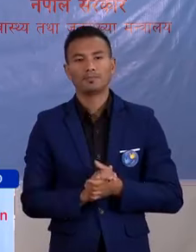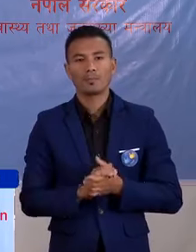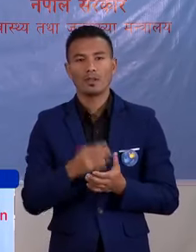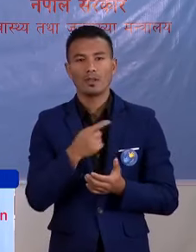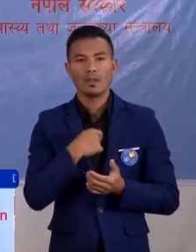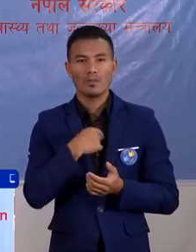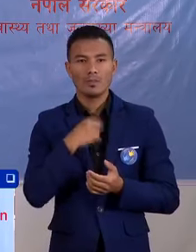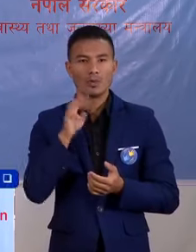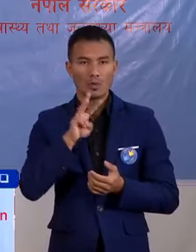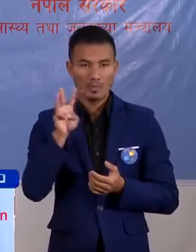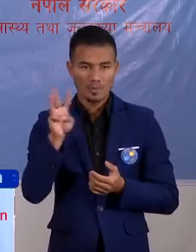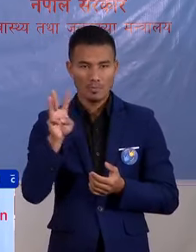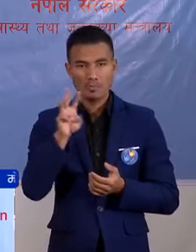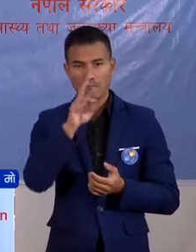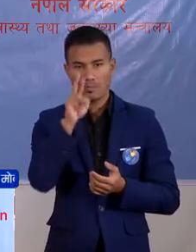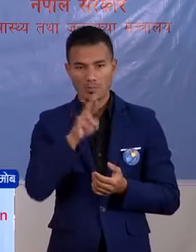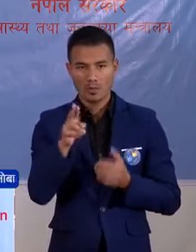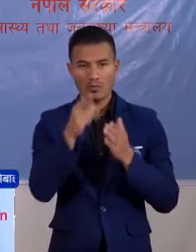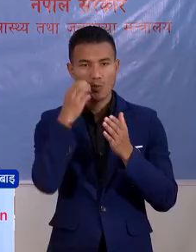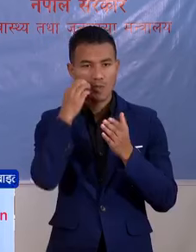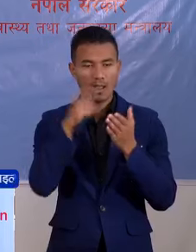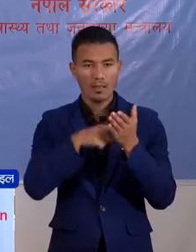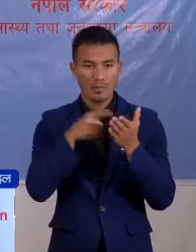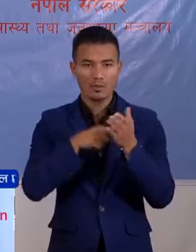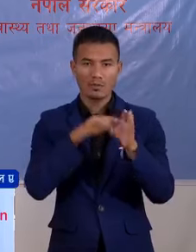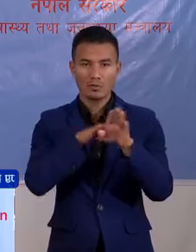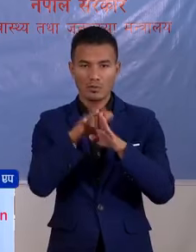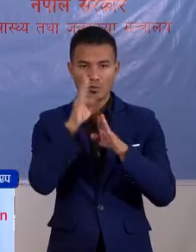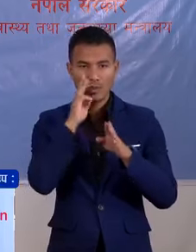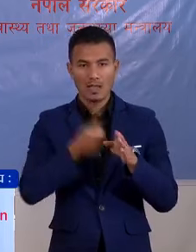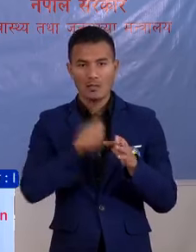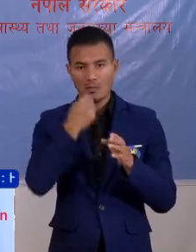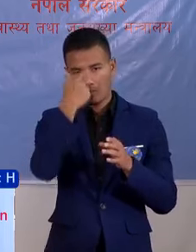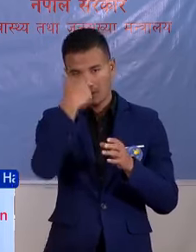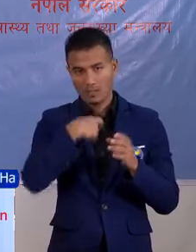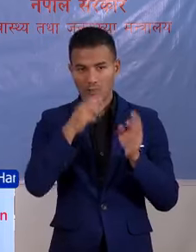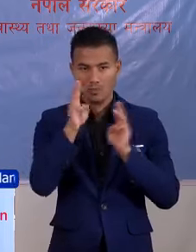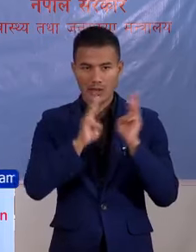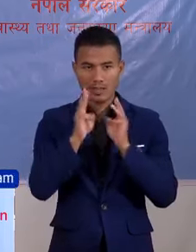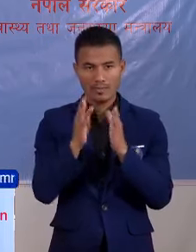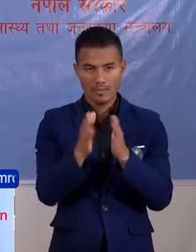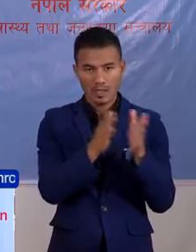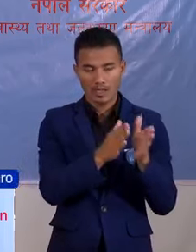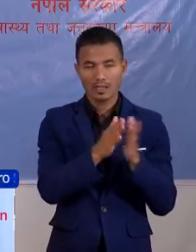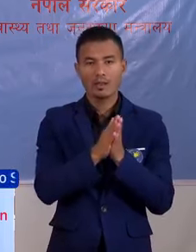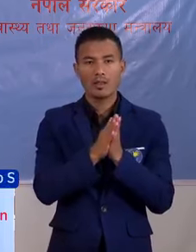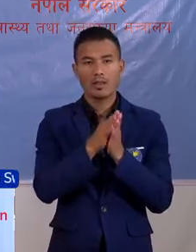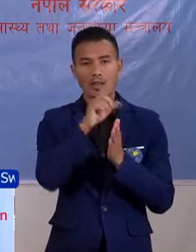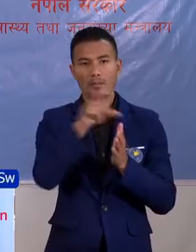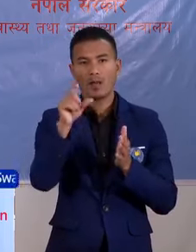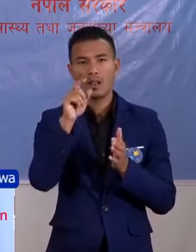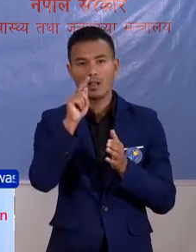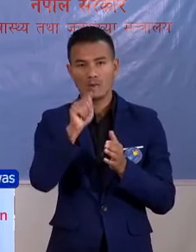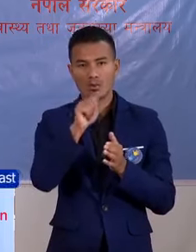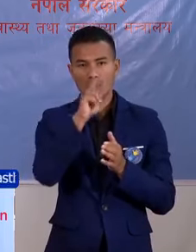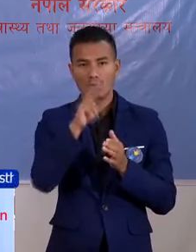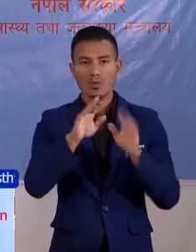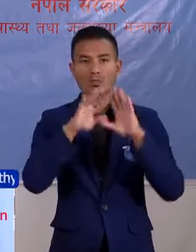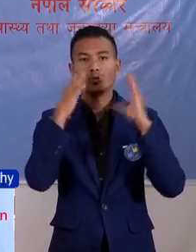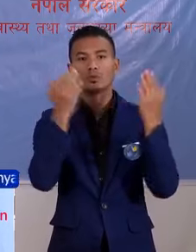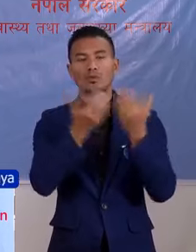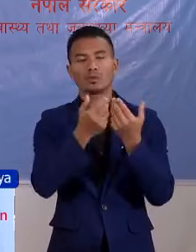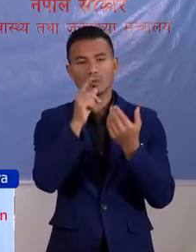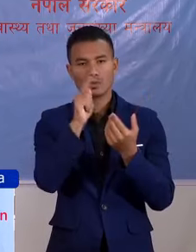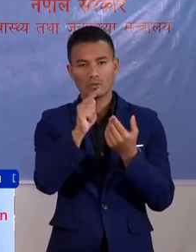हम्रों वेज र एप्लिकेशन अरूमा आपनों सो मुल्यांकन अरू बाहेक नेपाल को पछिल्लो र विश्चो को